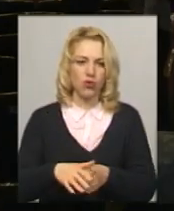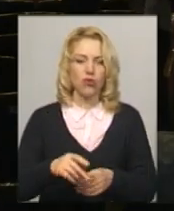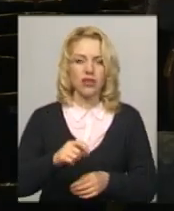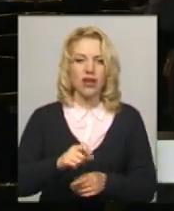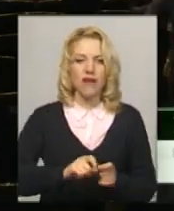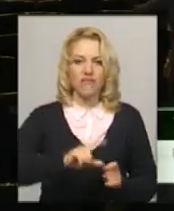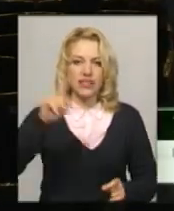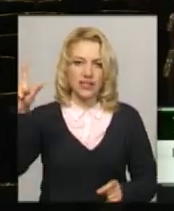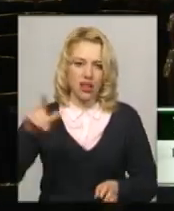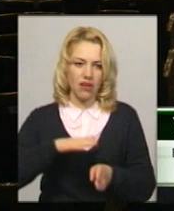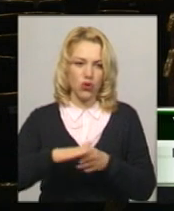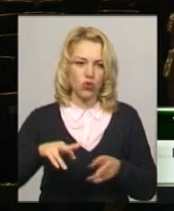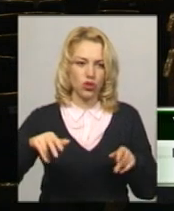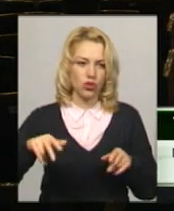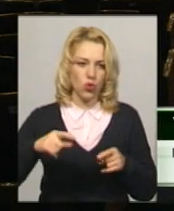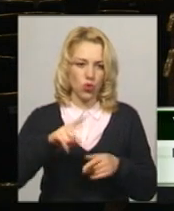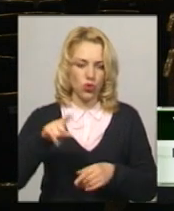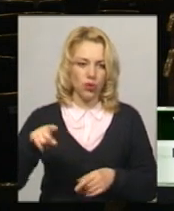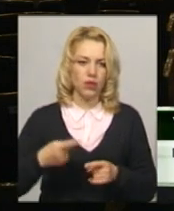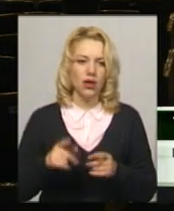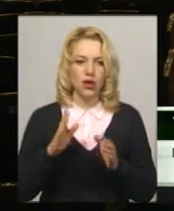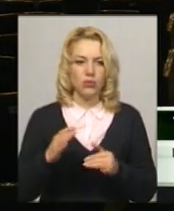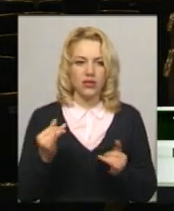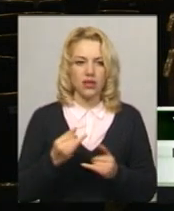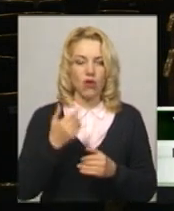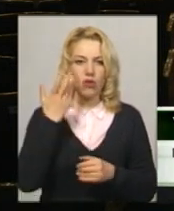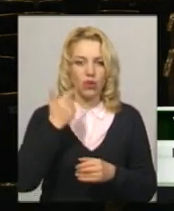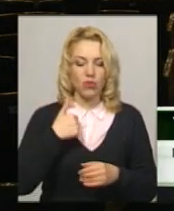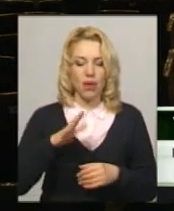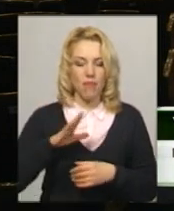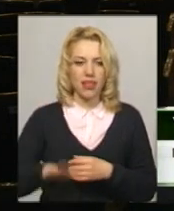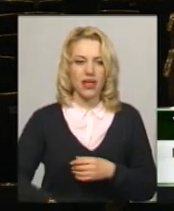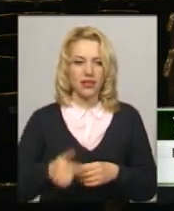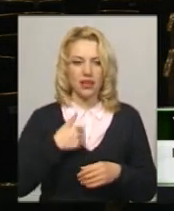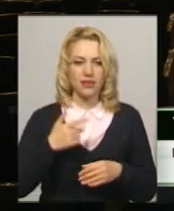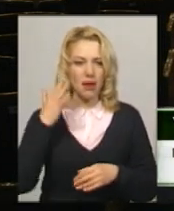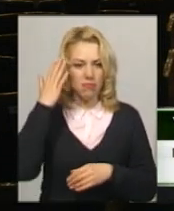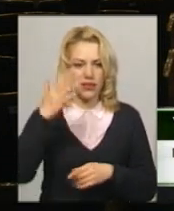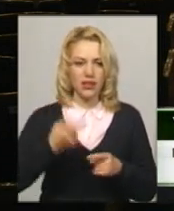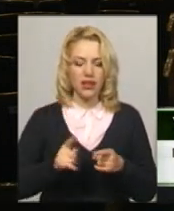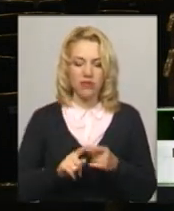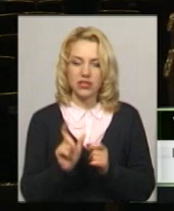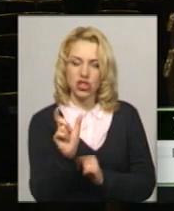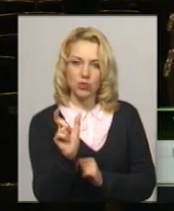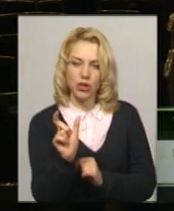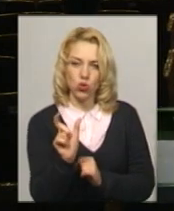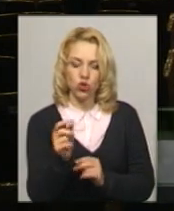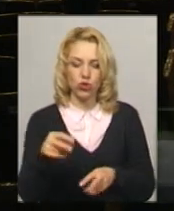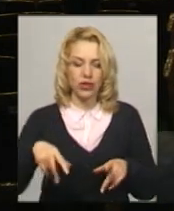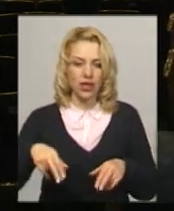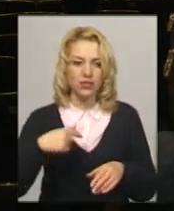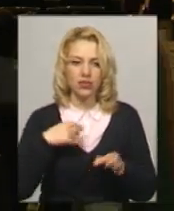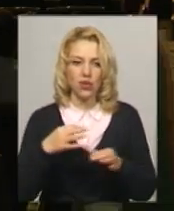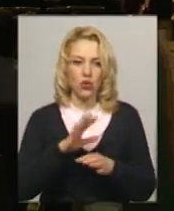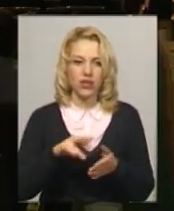будемо танцювати гуцуляти. До речі, дуже цікаво, коли я була маленька, я дуже мріла танцювати цей шматочок танців, але я його